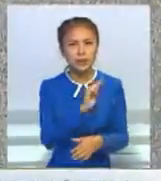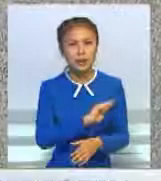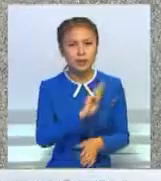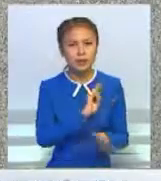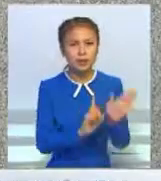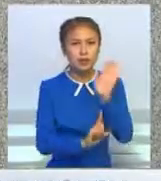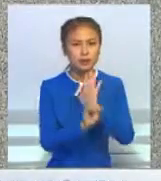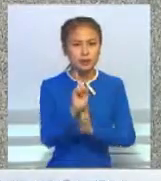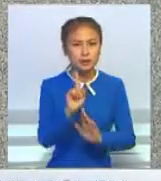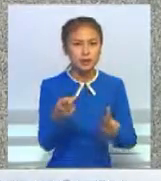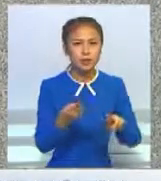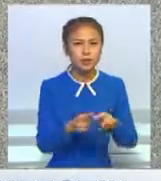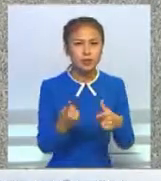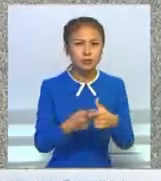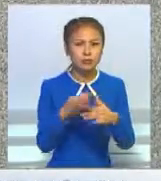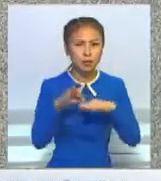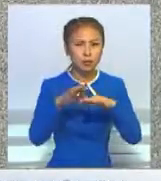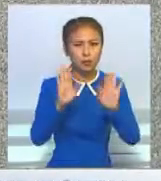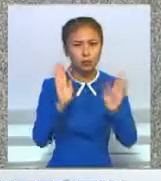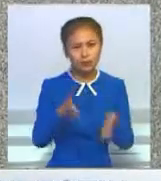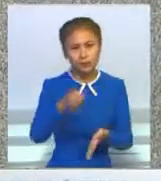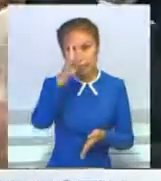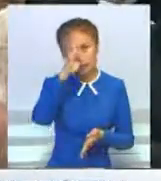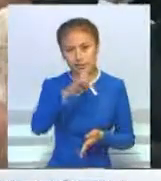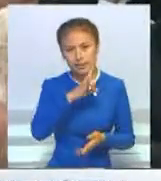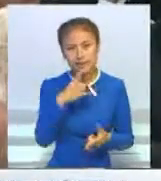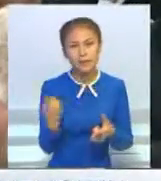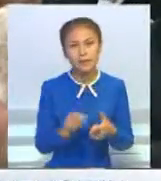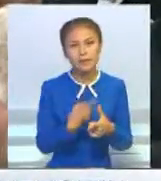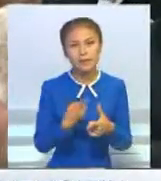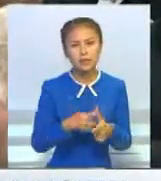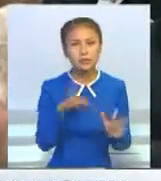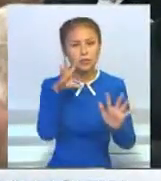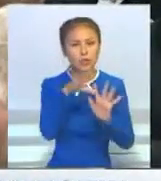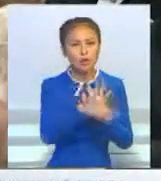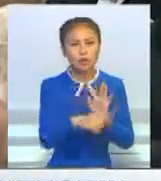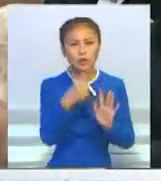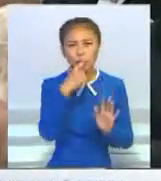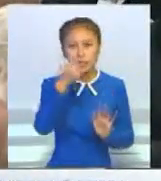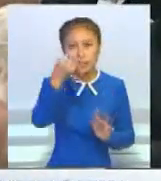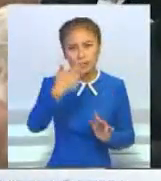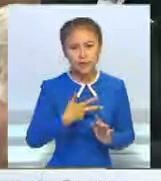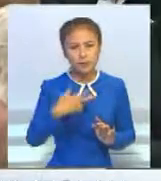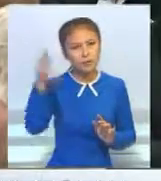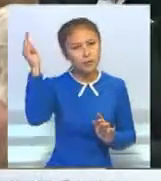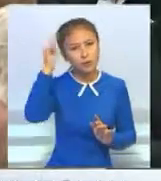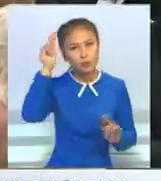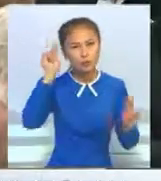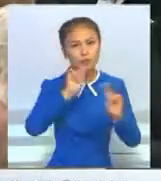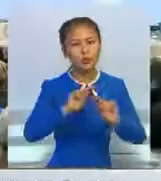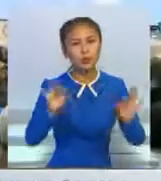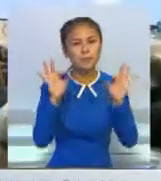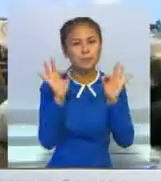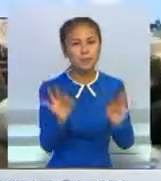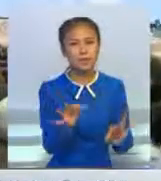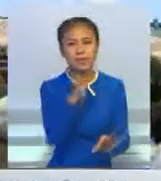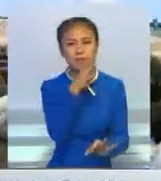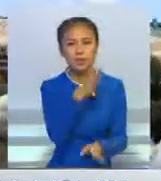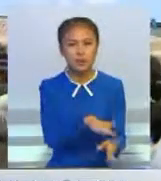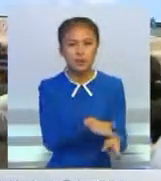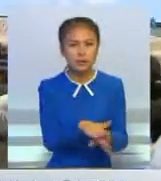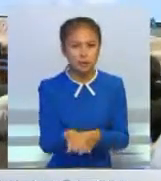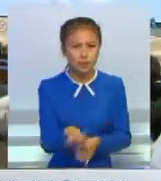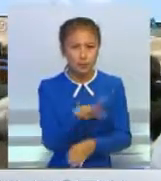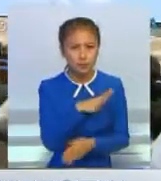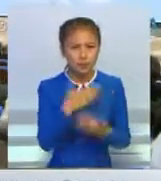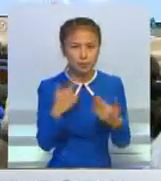теуі нақты нәтчежеге жеткізетінін атап өтті. Сонда әк Қазақстанда еңгізіліп жатқан үш тілде білім беру жүйесінің дұрыс қадам екенінде тілге